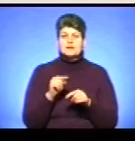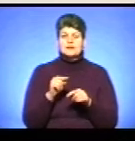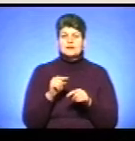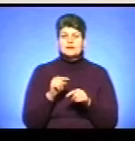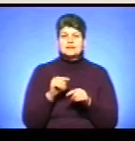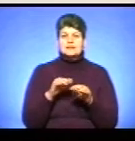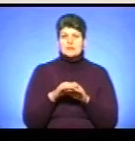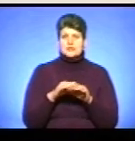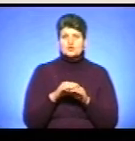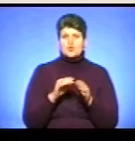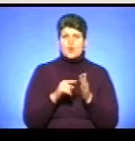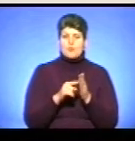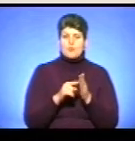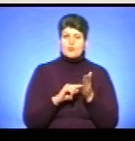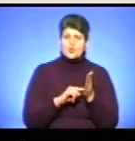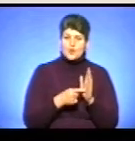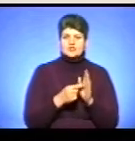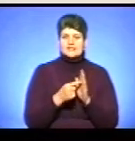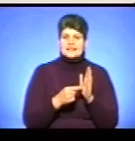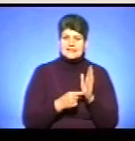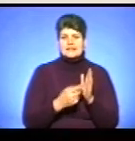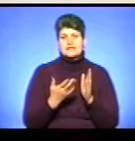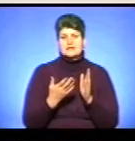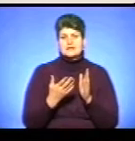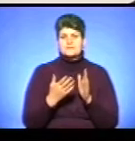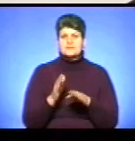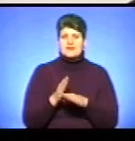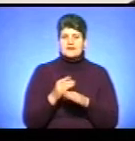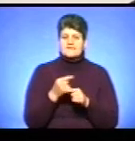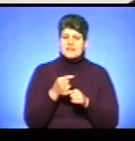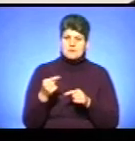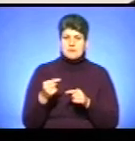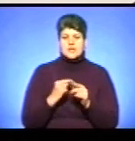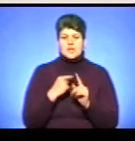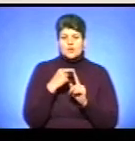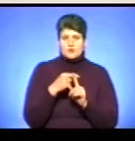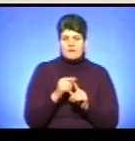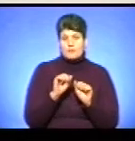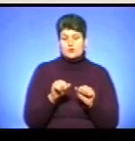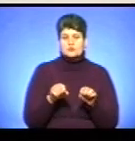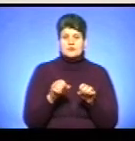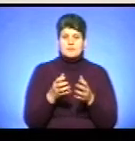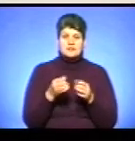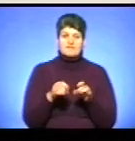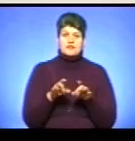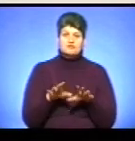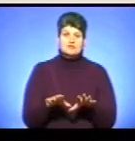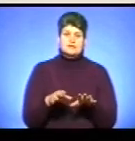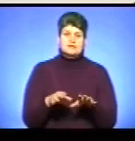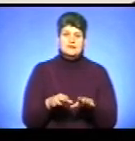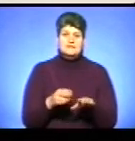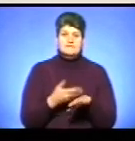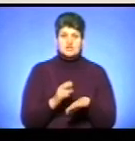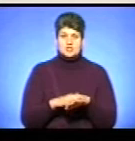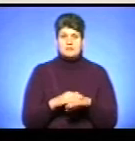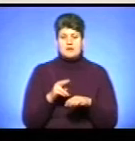множення, ділення, додавання, віднімання. Після того можна братися за якісь вирішування тих чи інших складних прикладів. Так